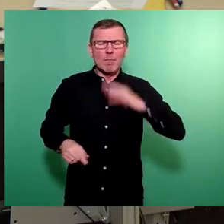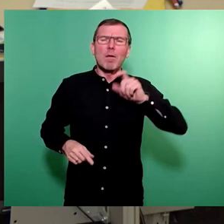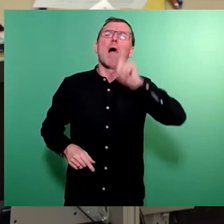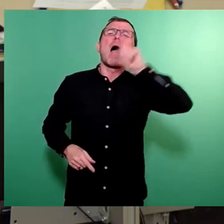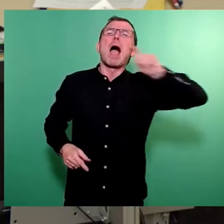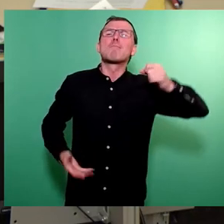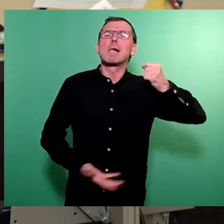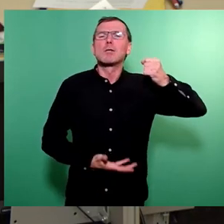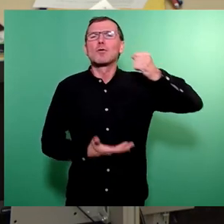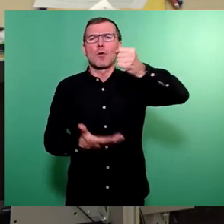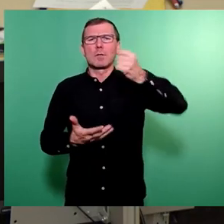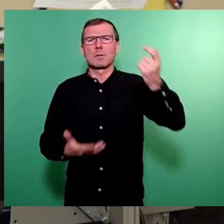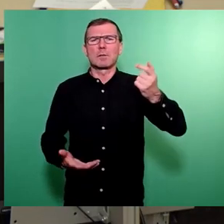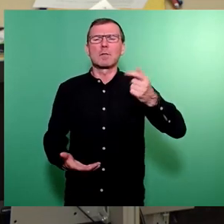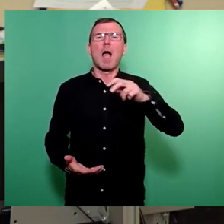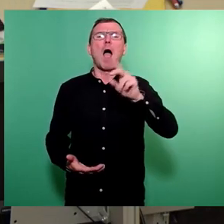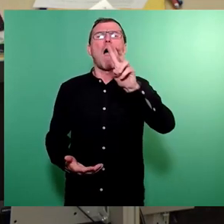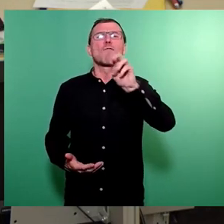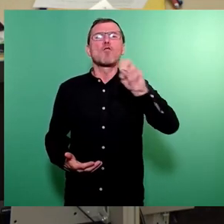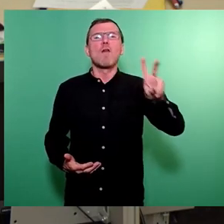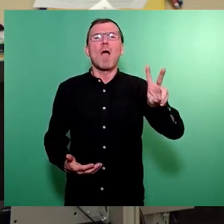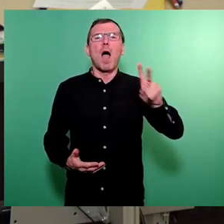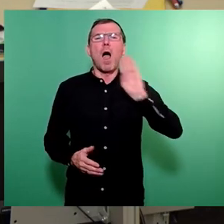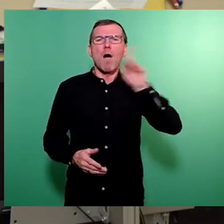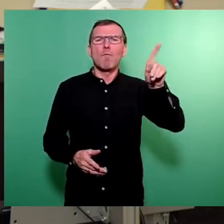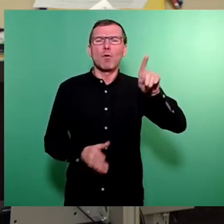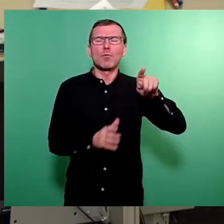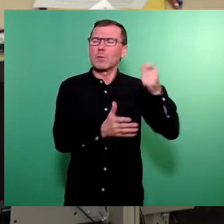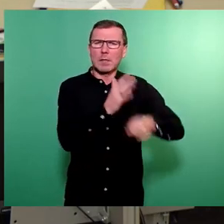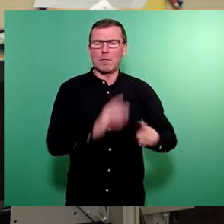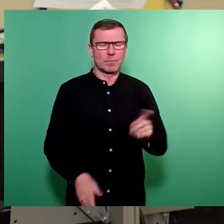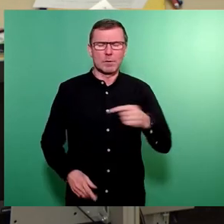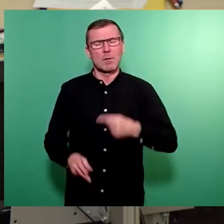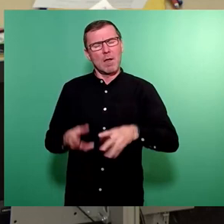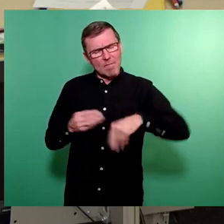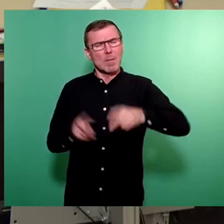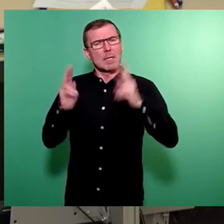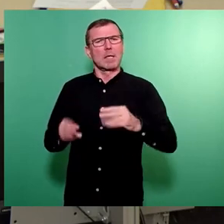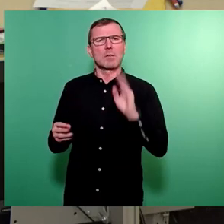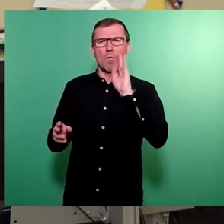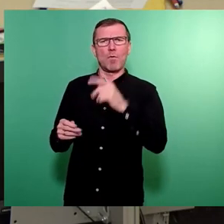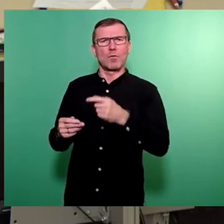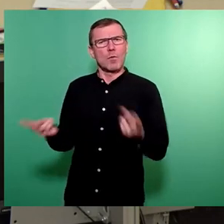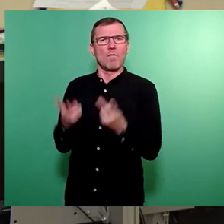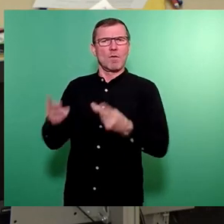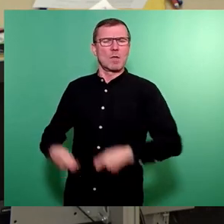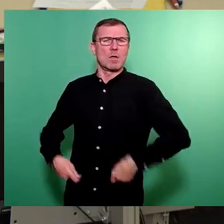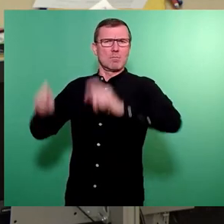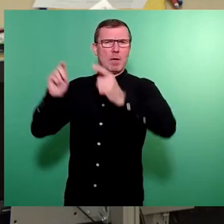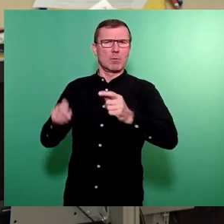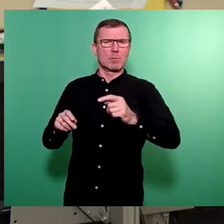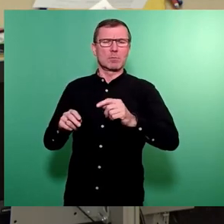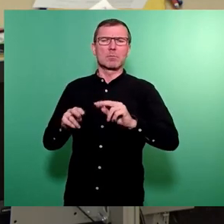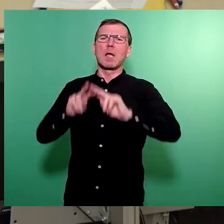runtergekommenen Vonovia-Wohnungen kaufen wollen, sondern lieber familiengerechte Wohnungen fördern, familiengerechtes Wohnen, intergenerationelles Wohnen,